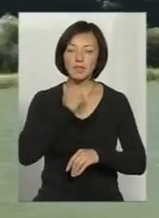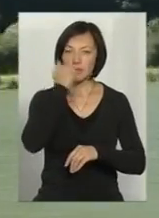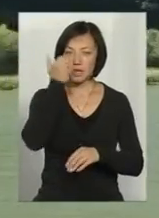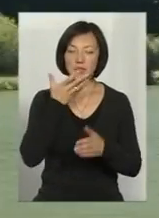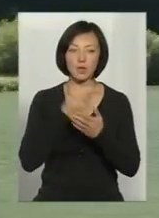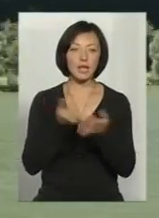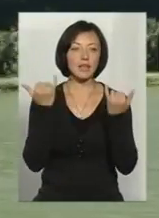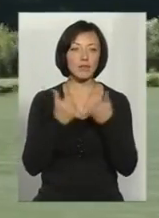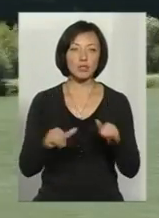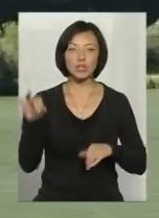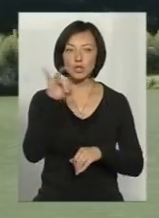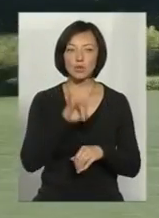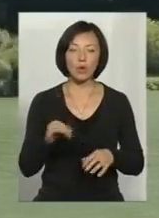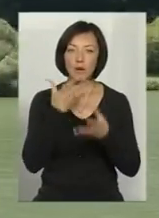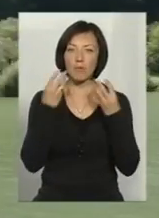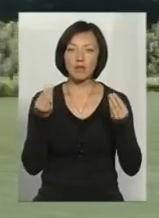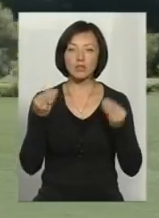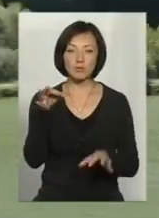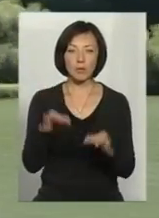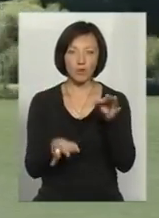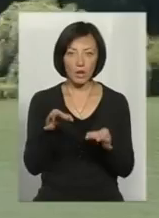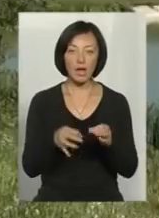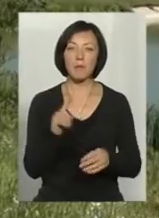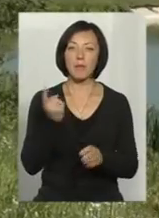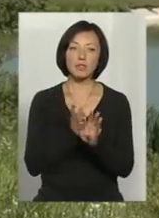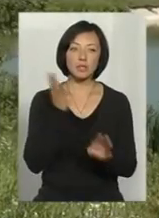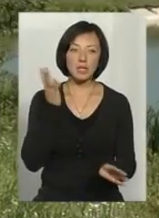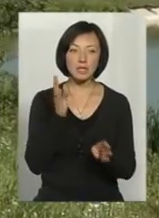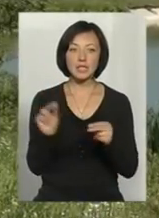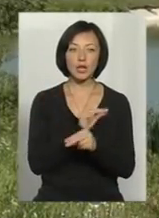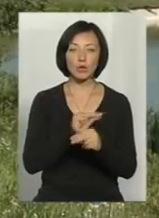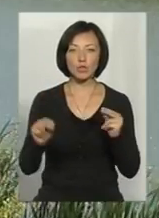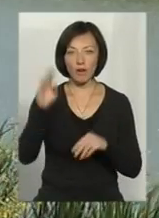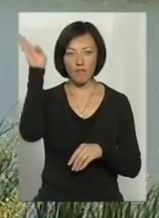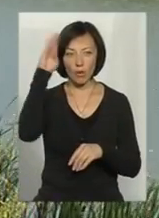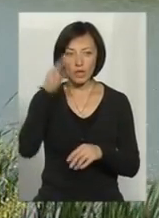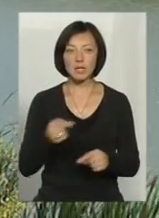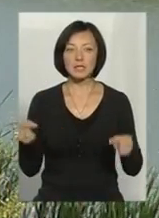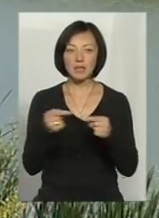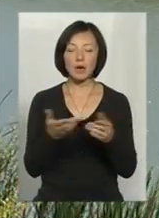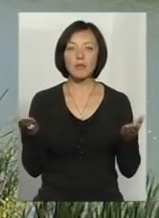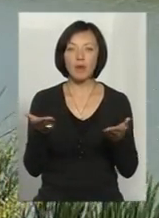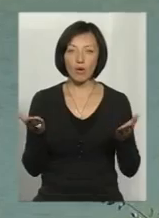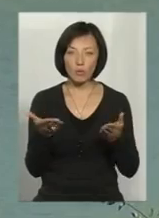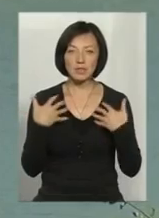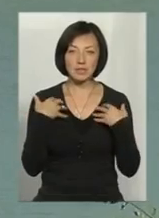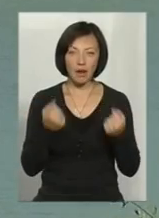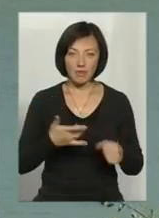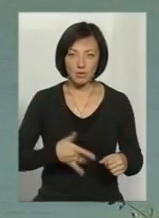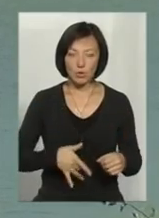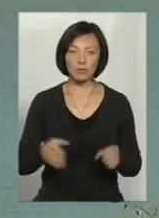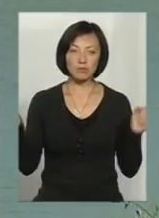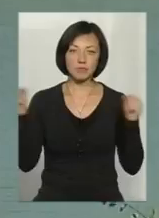своїй дивовижній історії та мальовничим краєвидам, а насамперед завдяки цілющій водії, саме яку бальнеологічну здравницю сюди